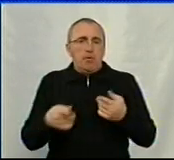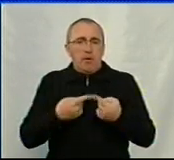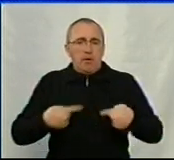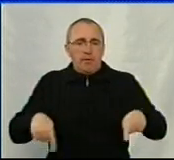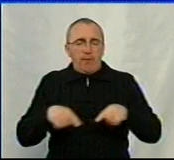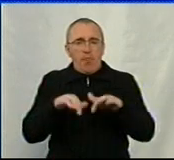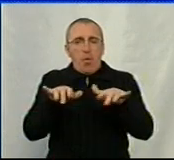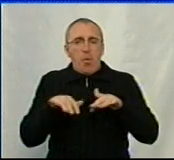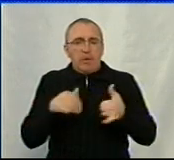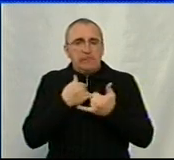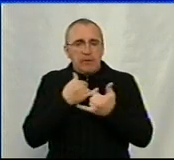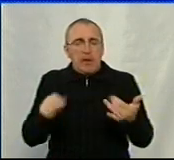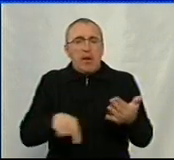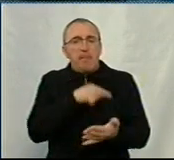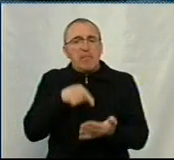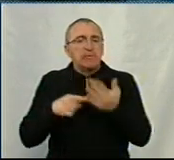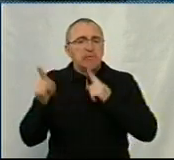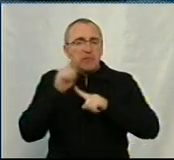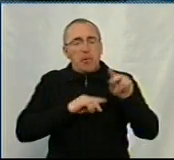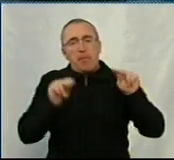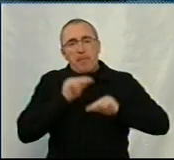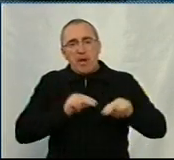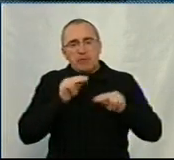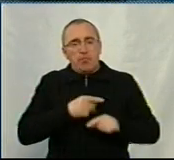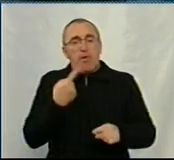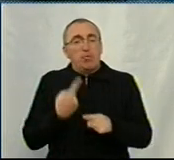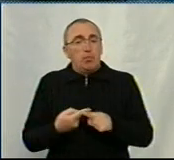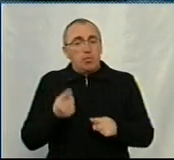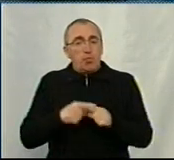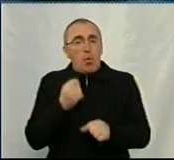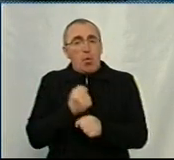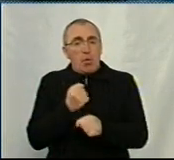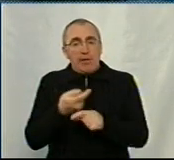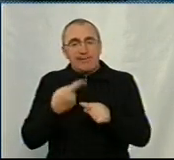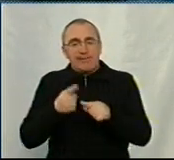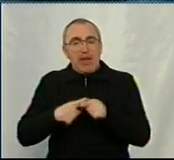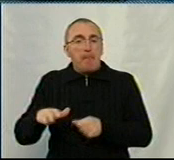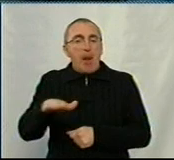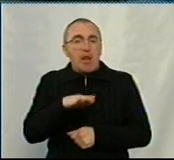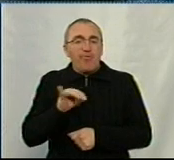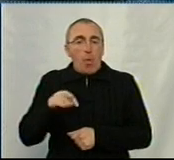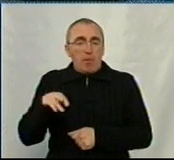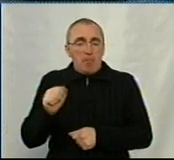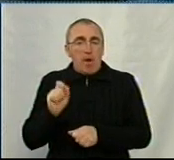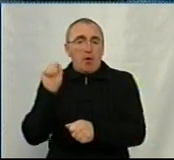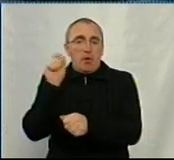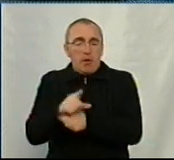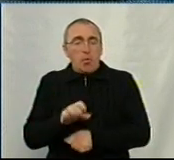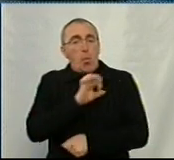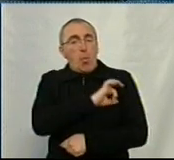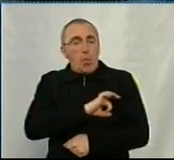комп'ютерного забезпечення міської ради відпрацювати цю роботу на цій платформі. Доручено управлінню